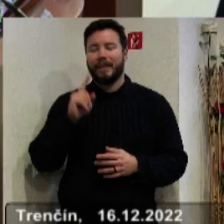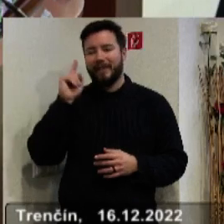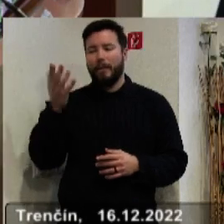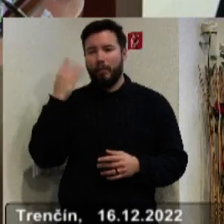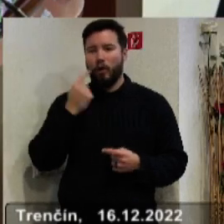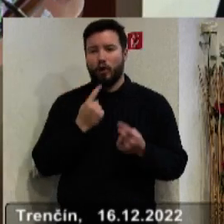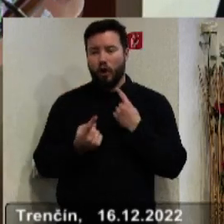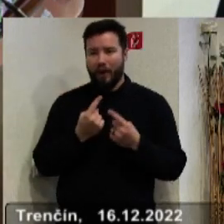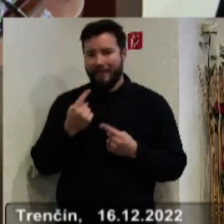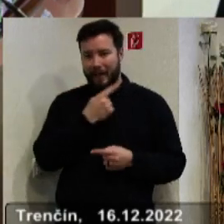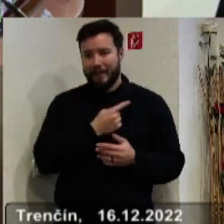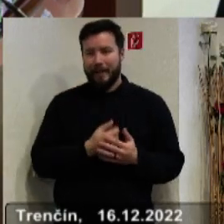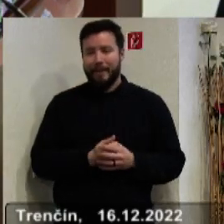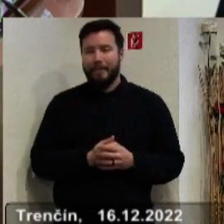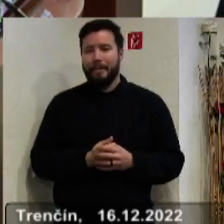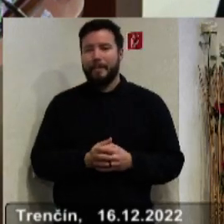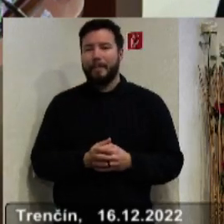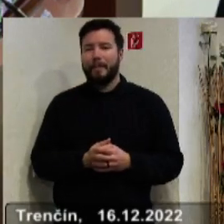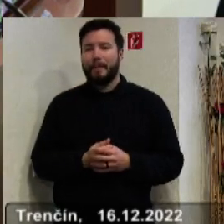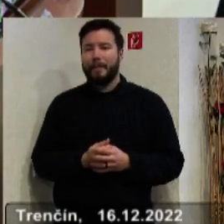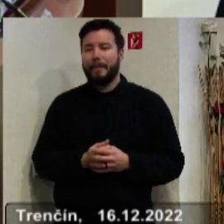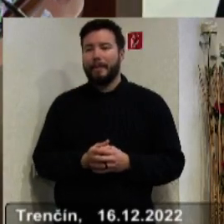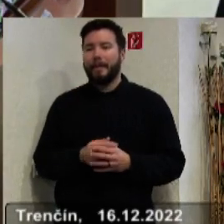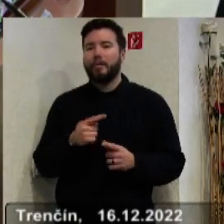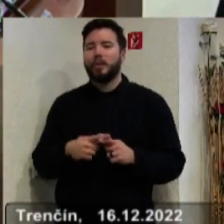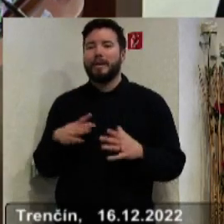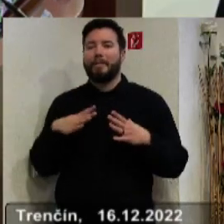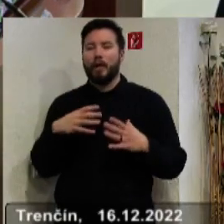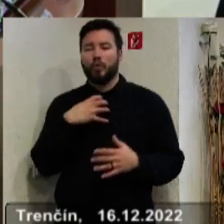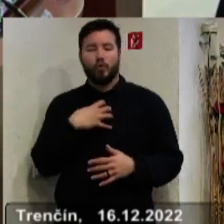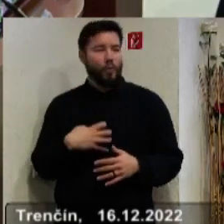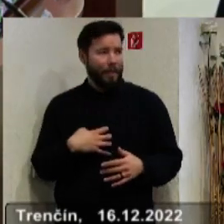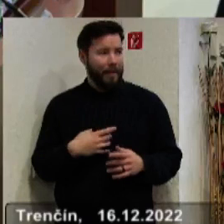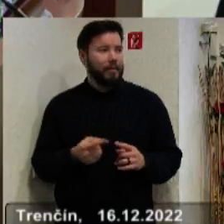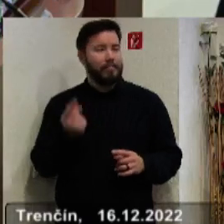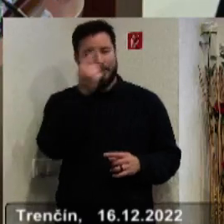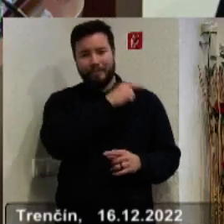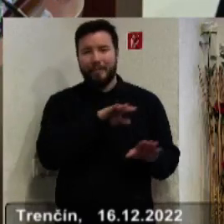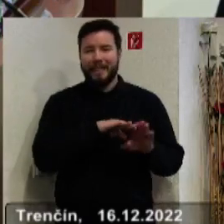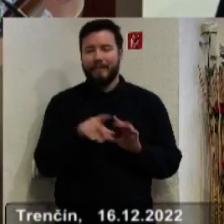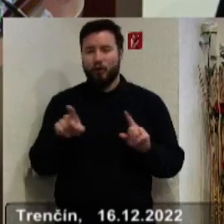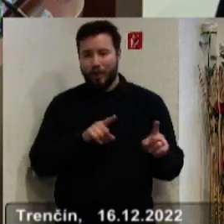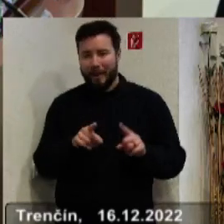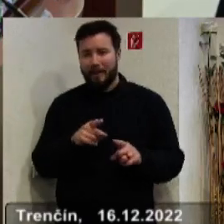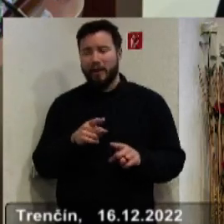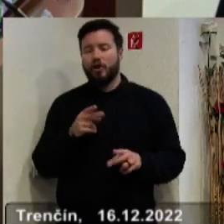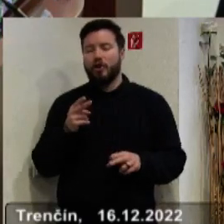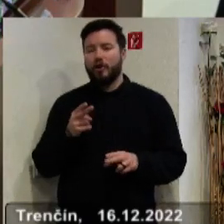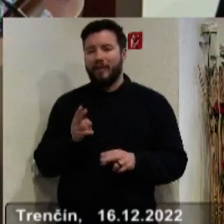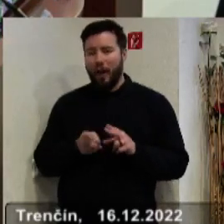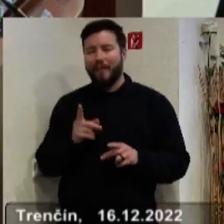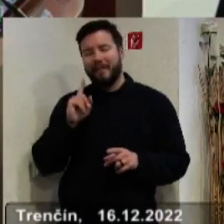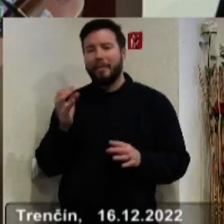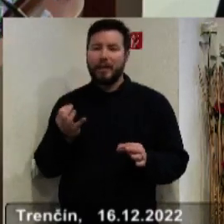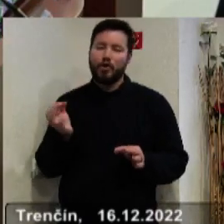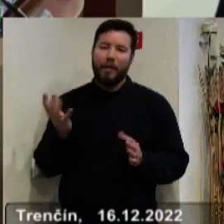rokovanie aj s pánom Županom na ministerstve dopravy, aj v Železniciach. Viem, že niečo sa